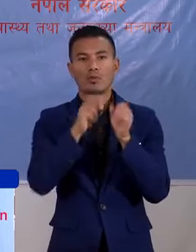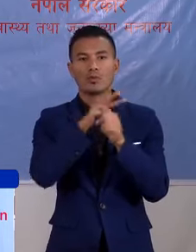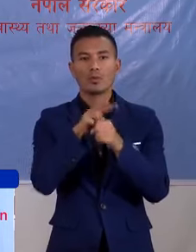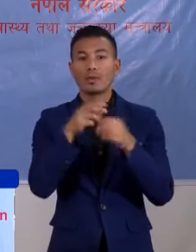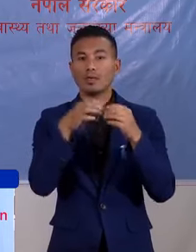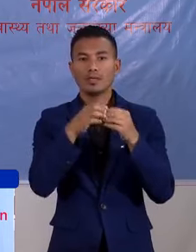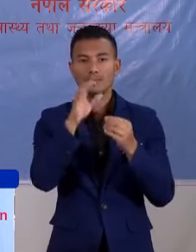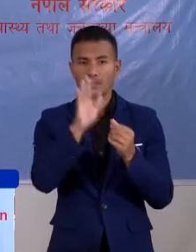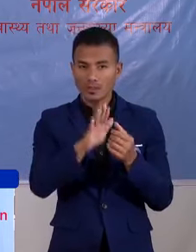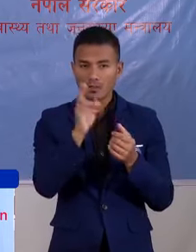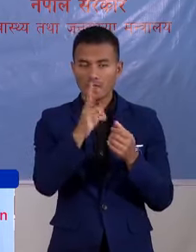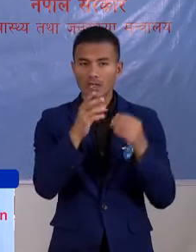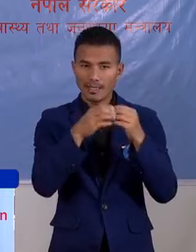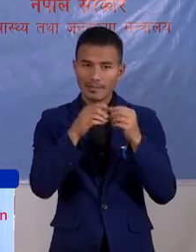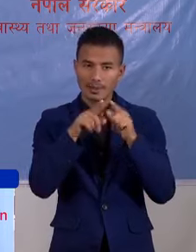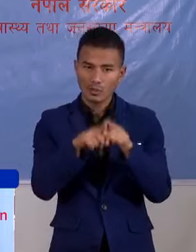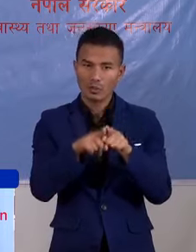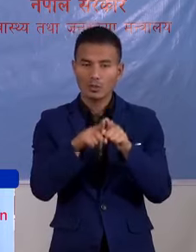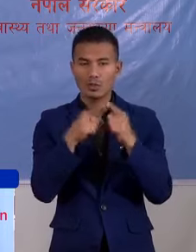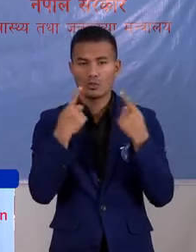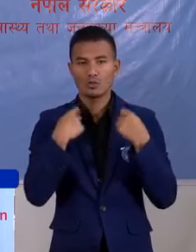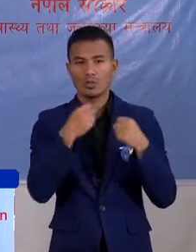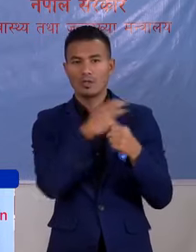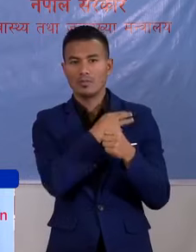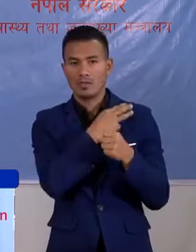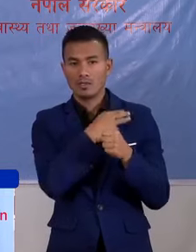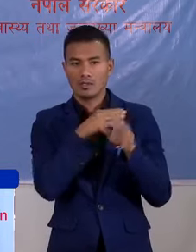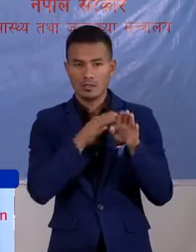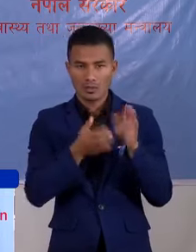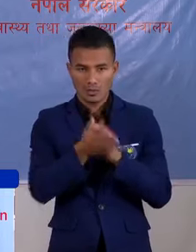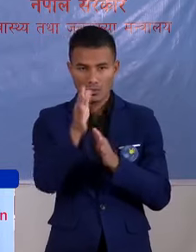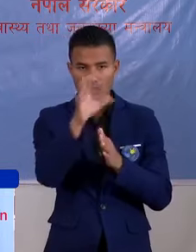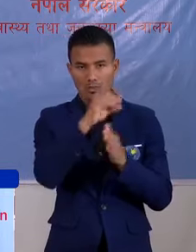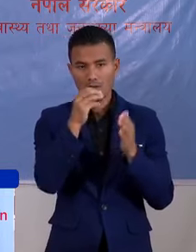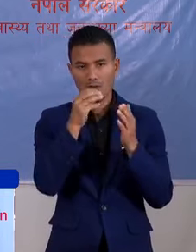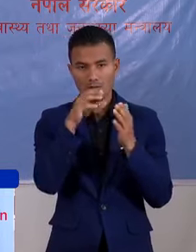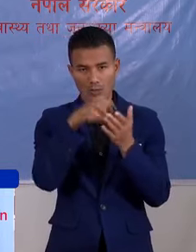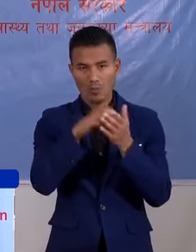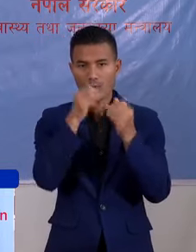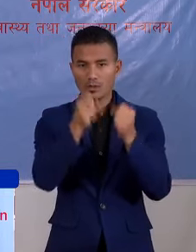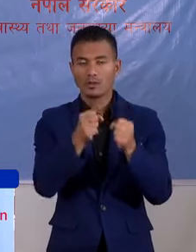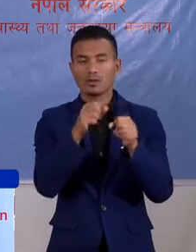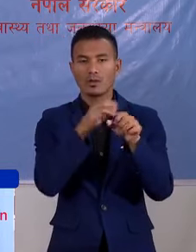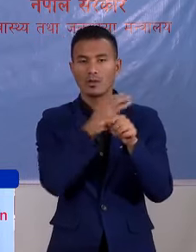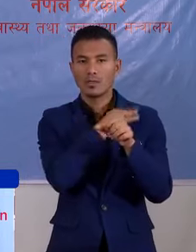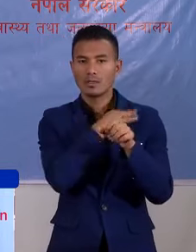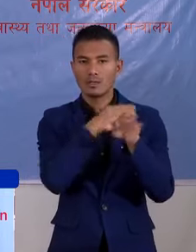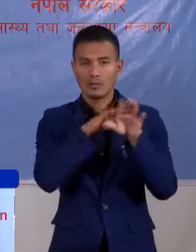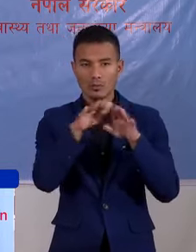केहांगार।